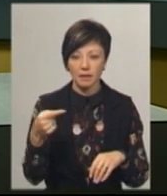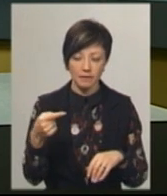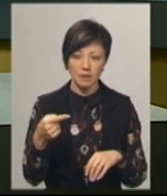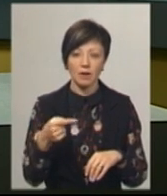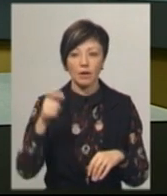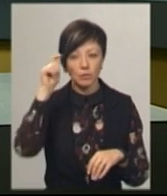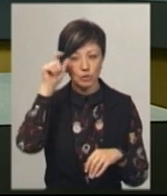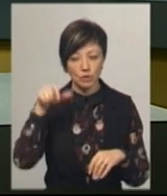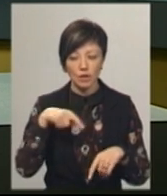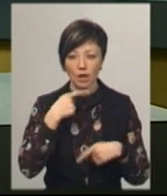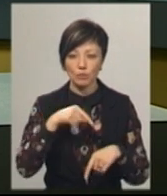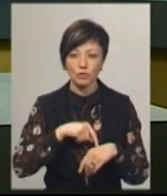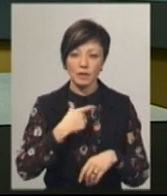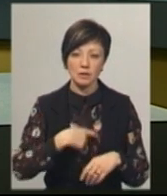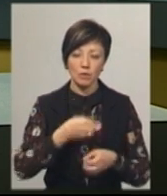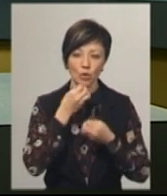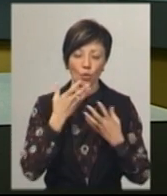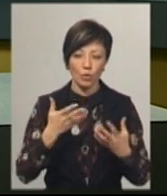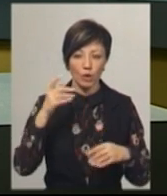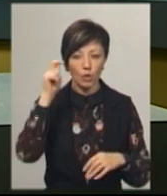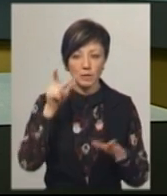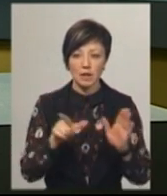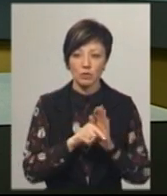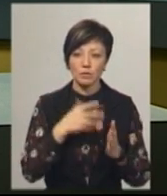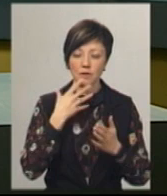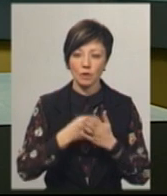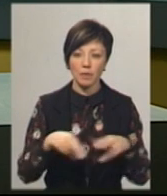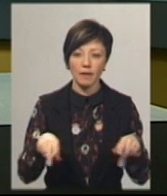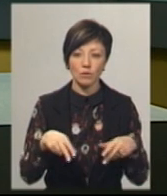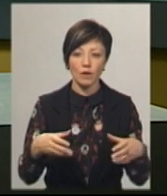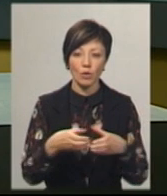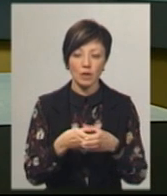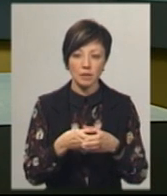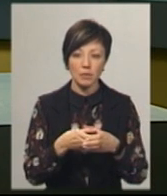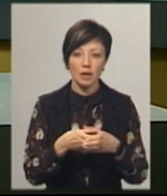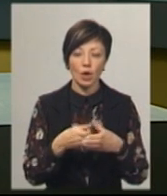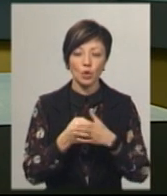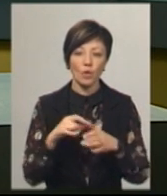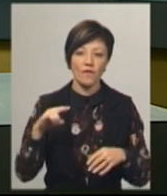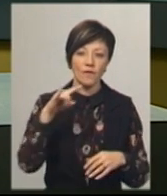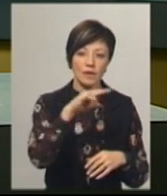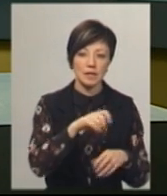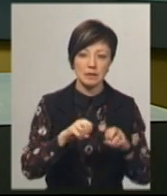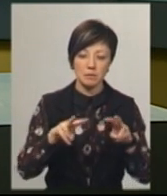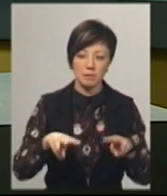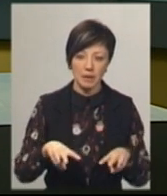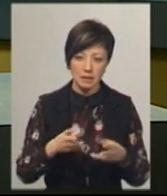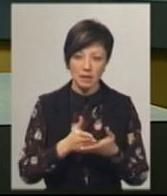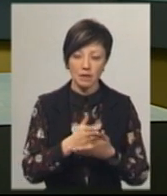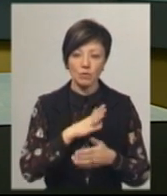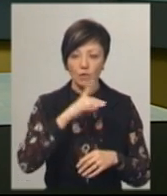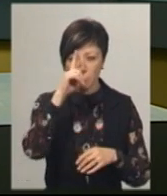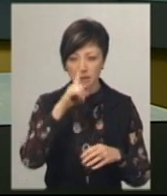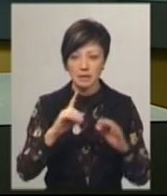Святослав Гарасюк каже, почувається добре. Хлопець разом зі своїм танцювальним колективом до виліту з пецрейсом на карантині знаходився